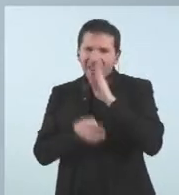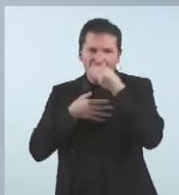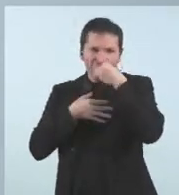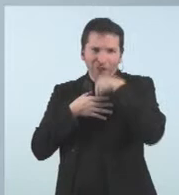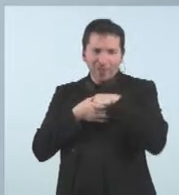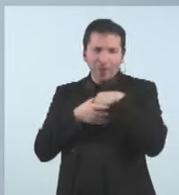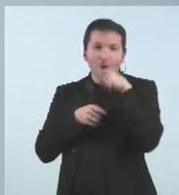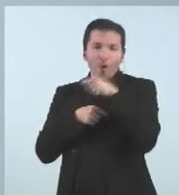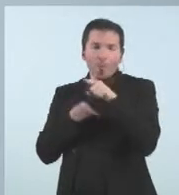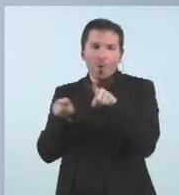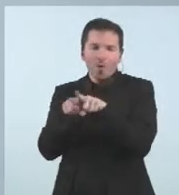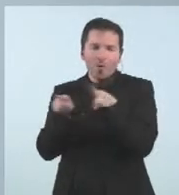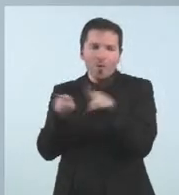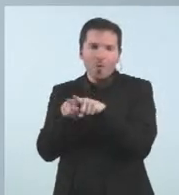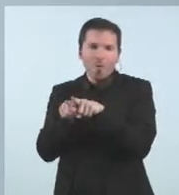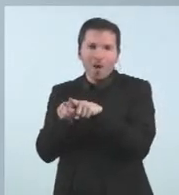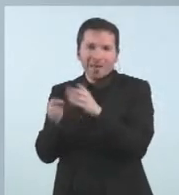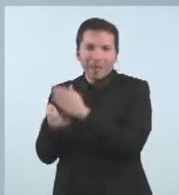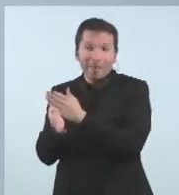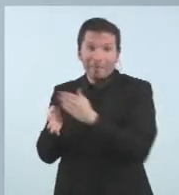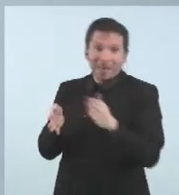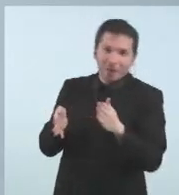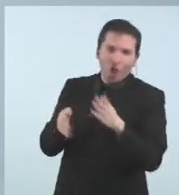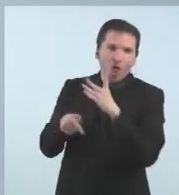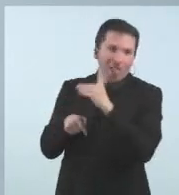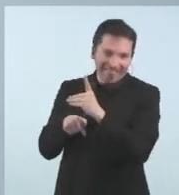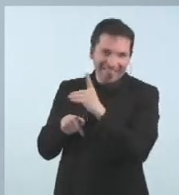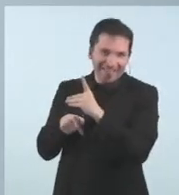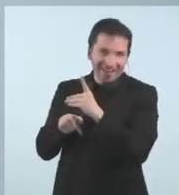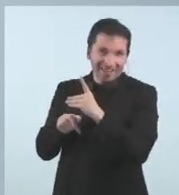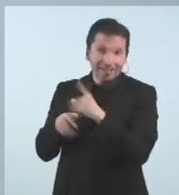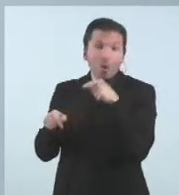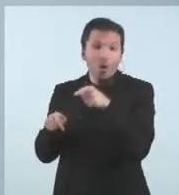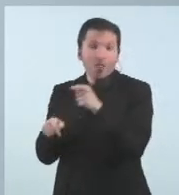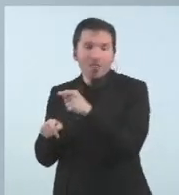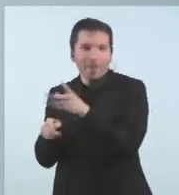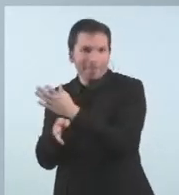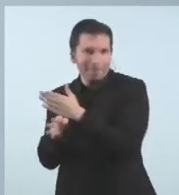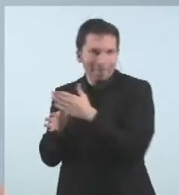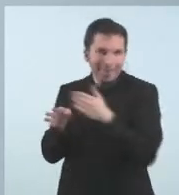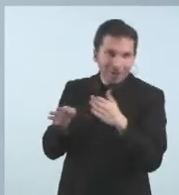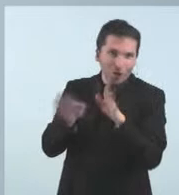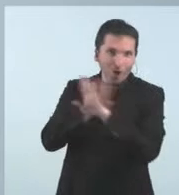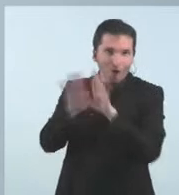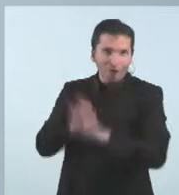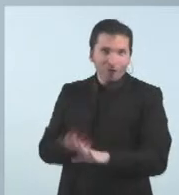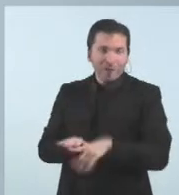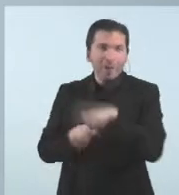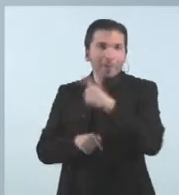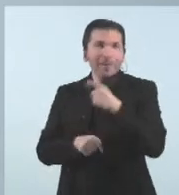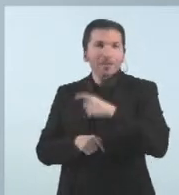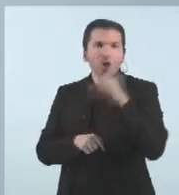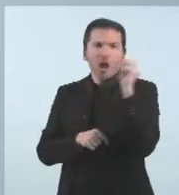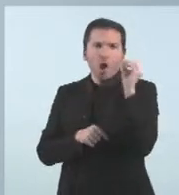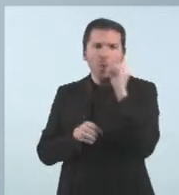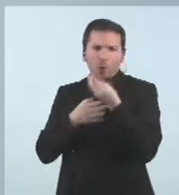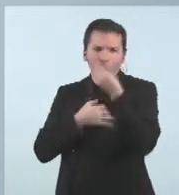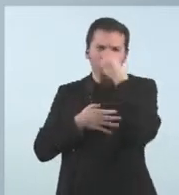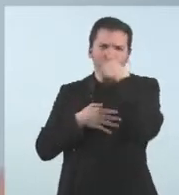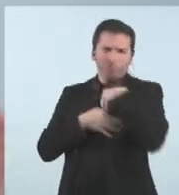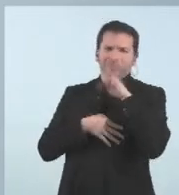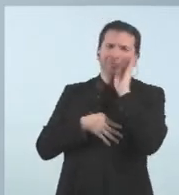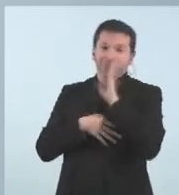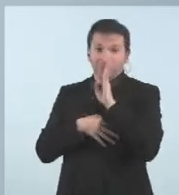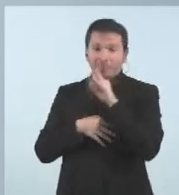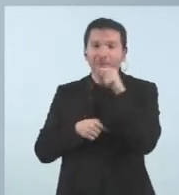període de delta. En quan passem aquest període a les persones que s'infecten d'Òmicron no els donarem una tercera dosi al cap d'un mes.